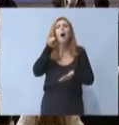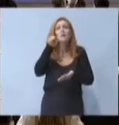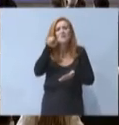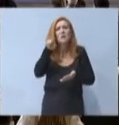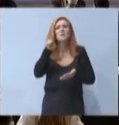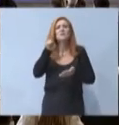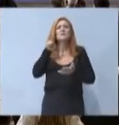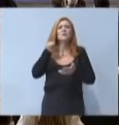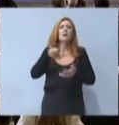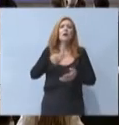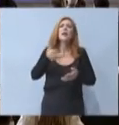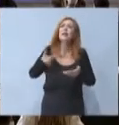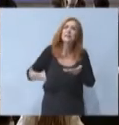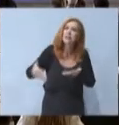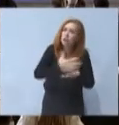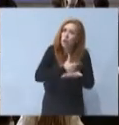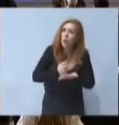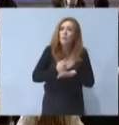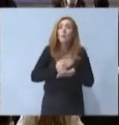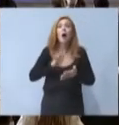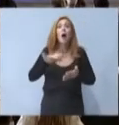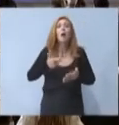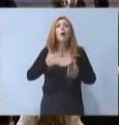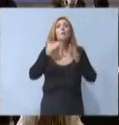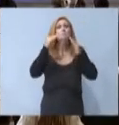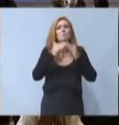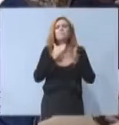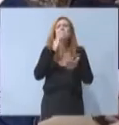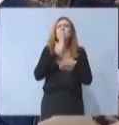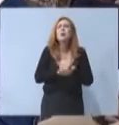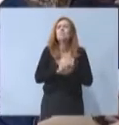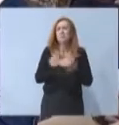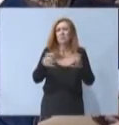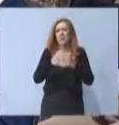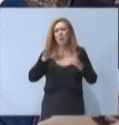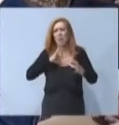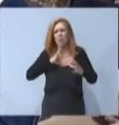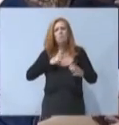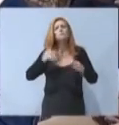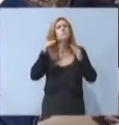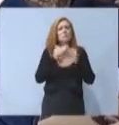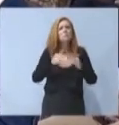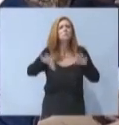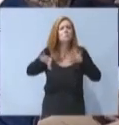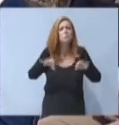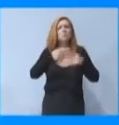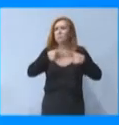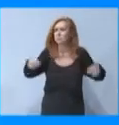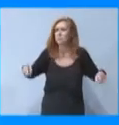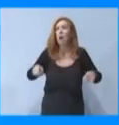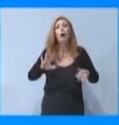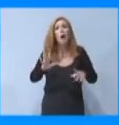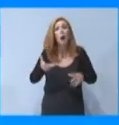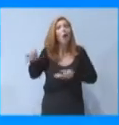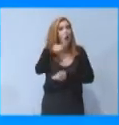το εισόδημα, αλλά και την ιδιοκτησία της μεσαίας τάξης. Διευκολύνοντας όμως ταυτόχρονα την